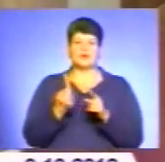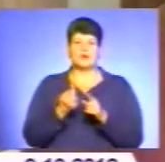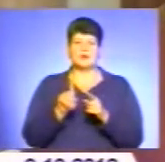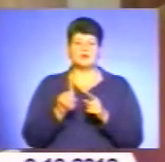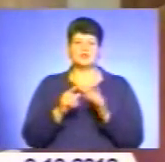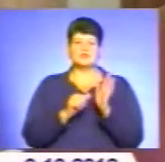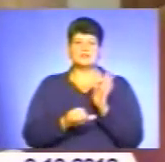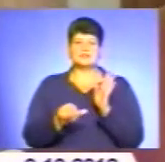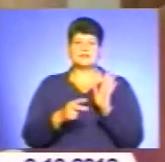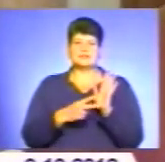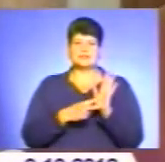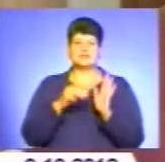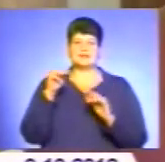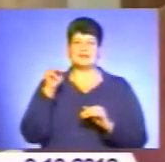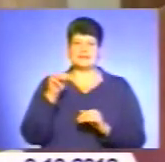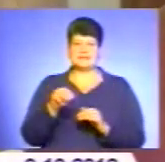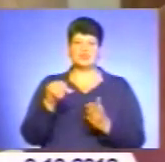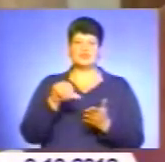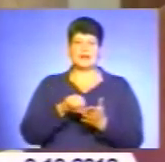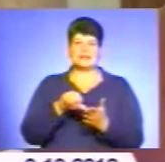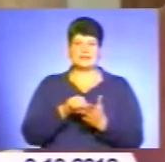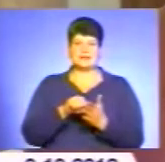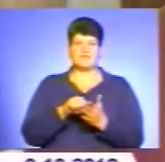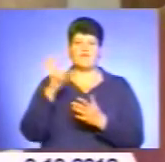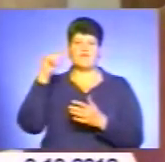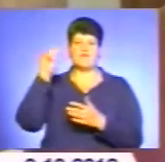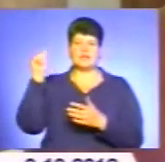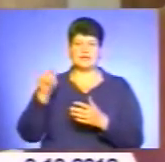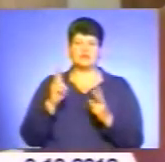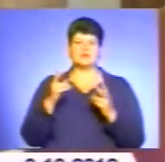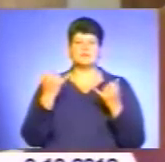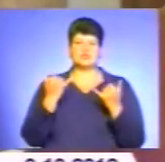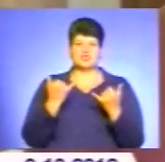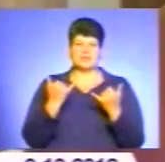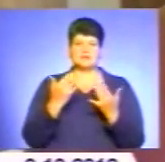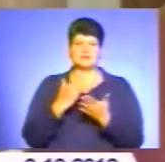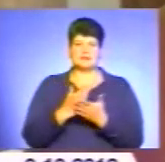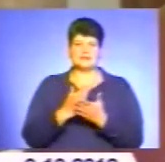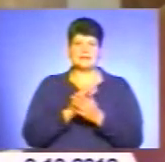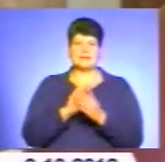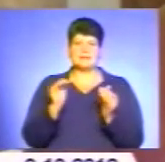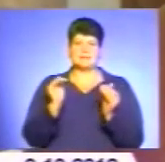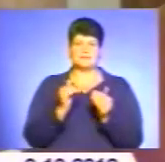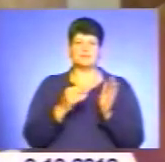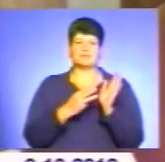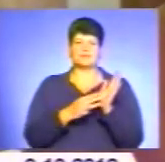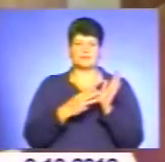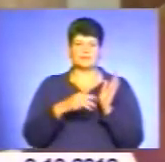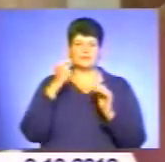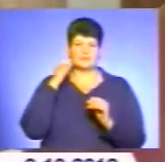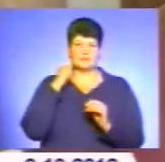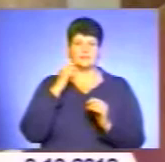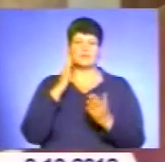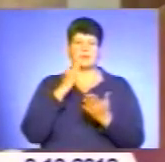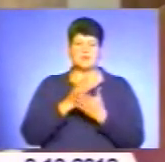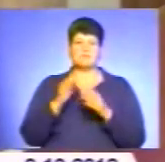67 тисяч участників війни, котрим зараз исполнилося не мене 85 тисяч років, будуть